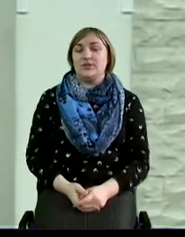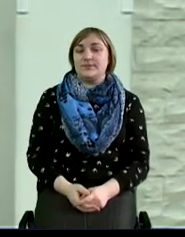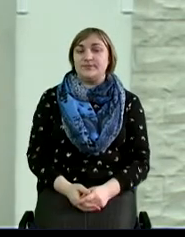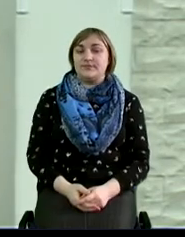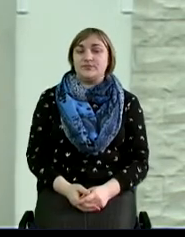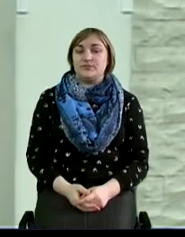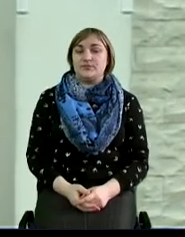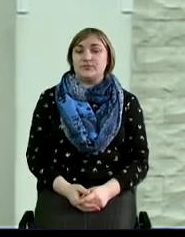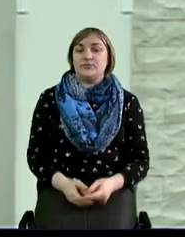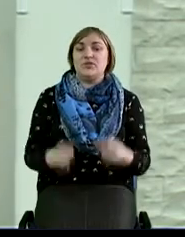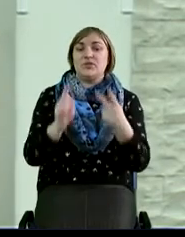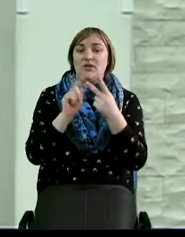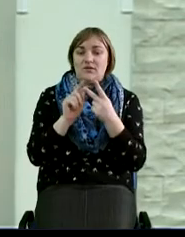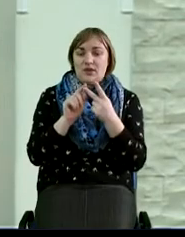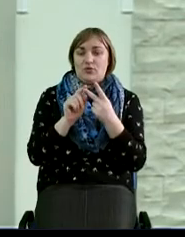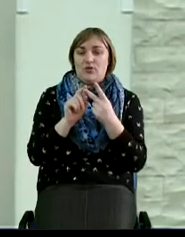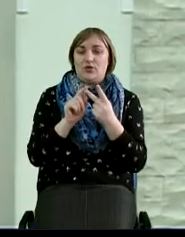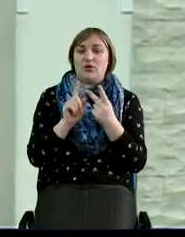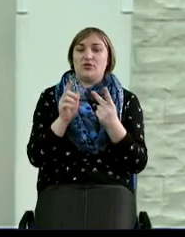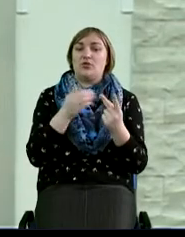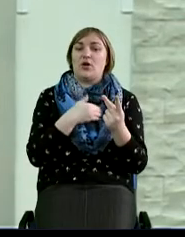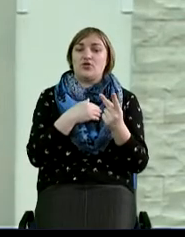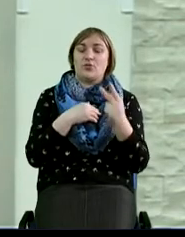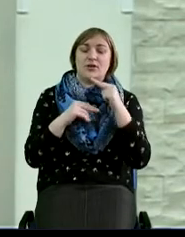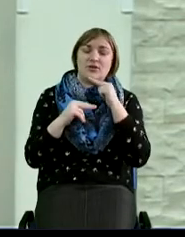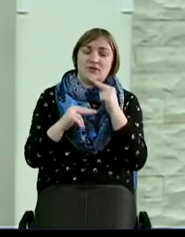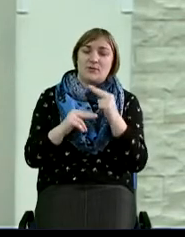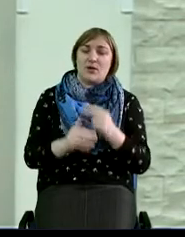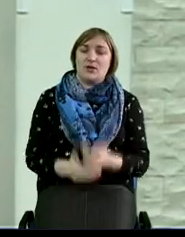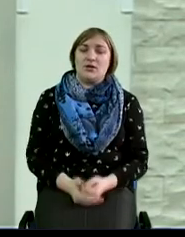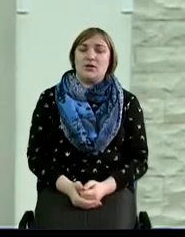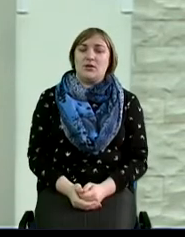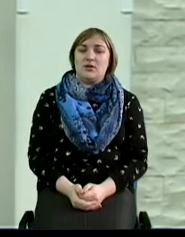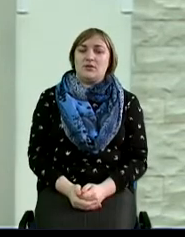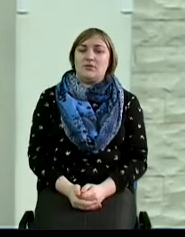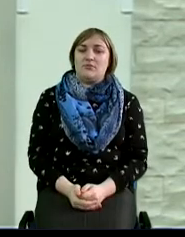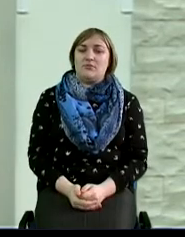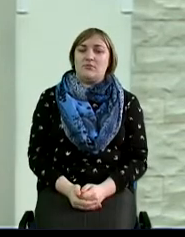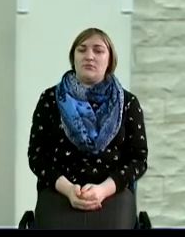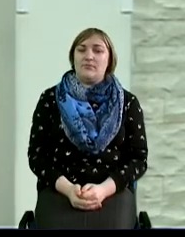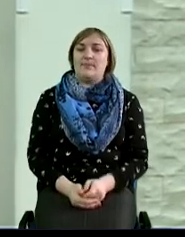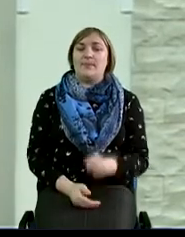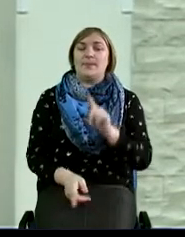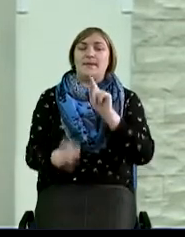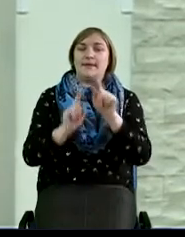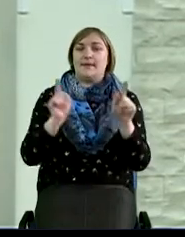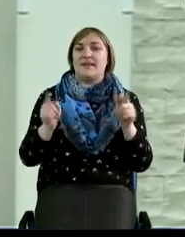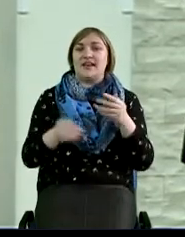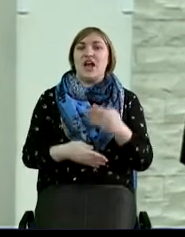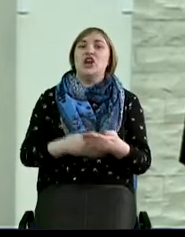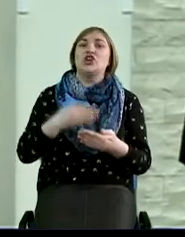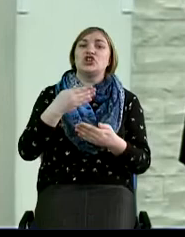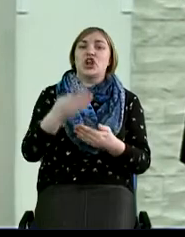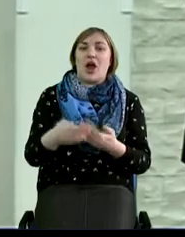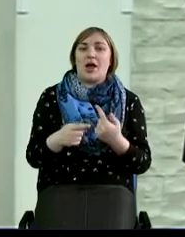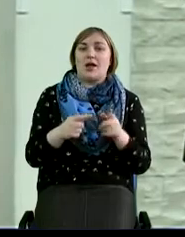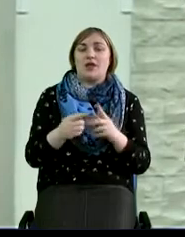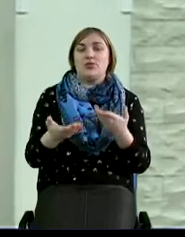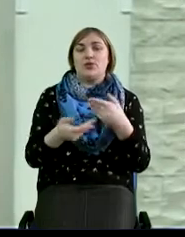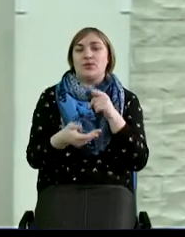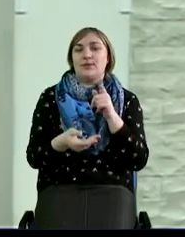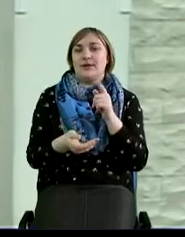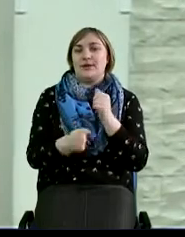Второе, на что хотел бы я обратить внимание, что иногда шаг, который мы не делаем для того, чтобы